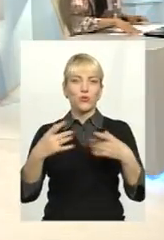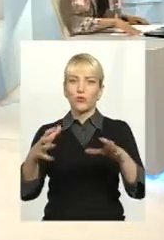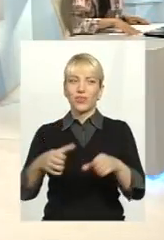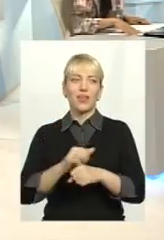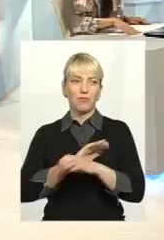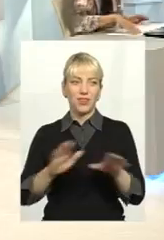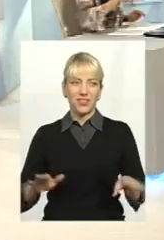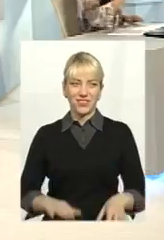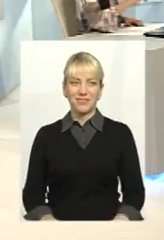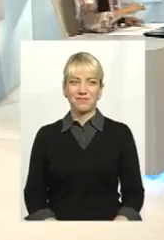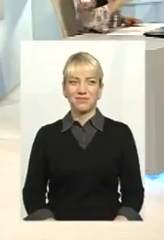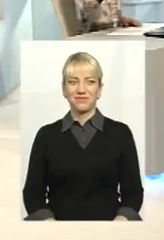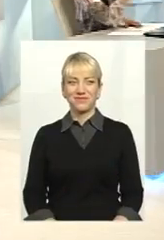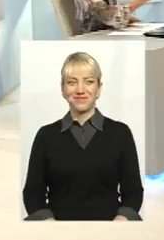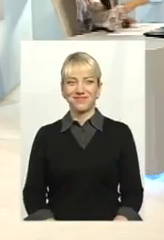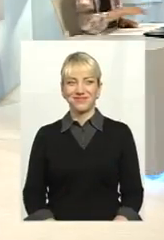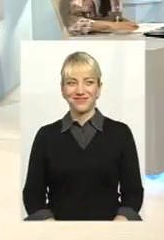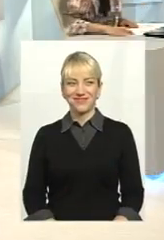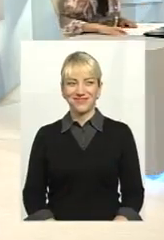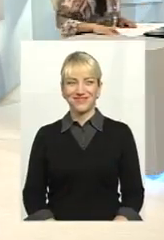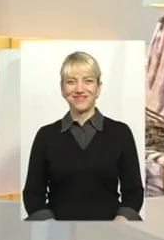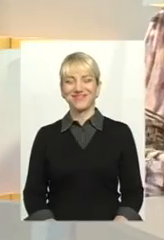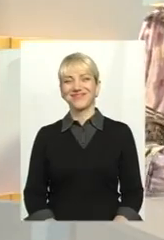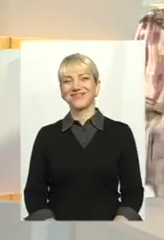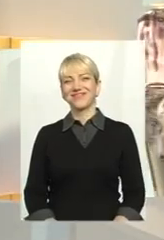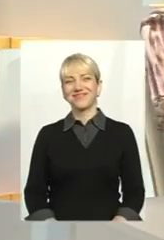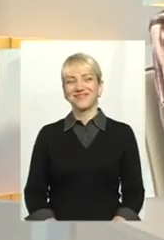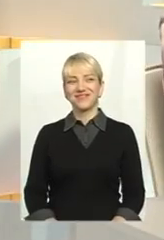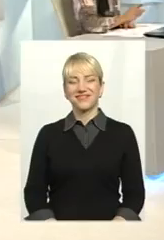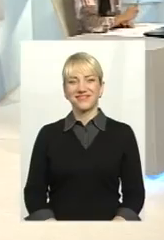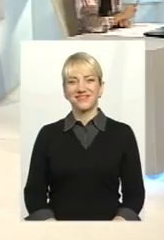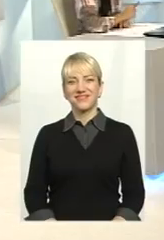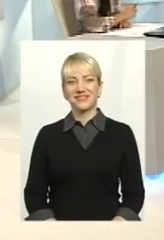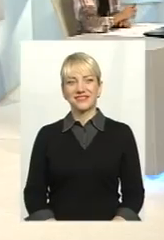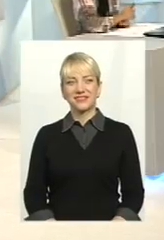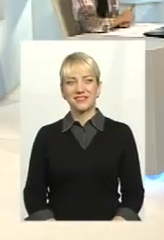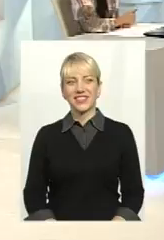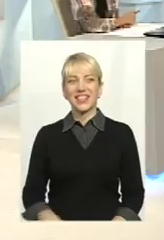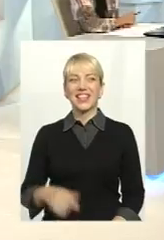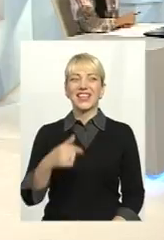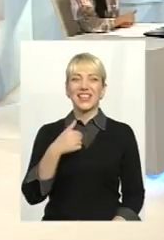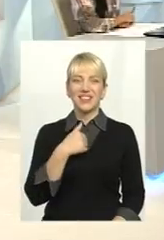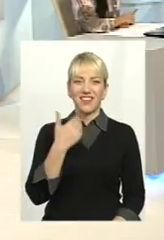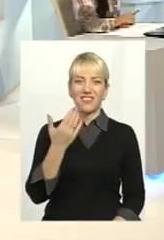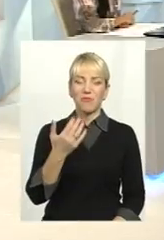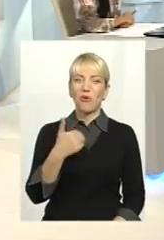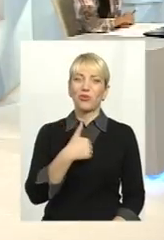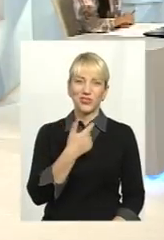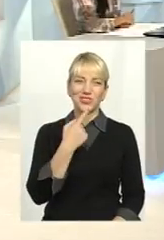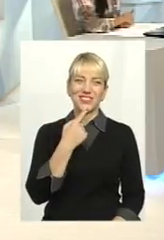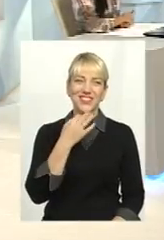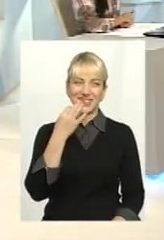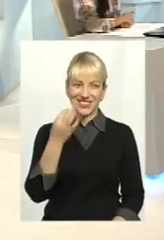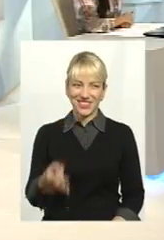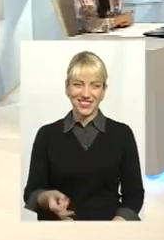Олігарха в студію не беріть. От так оцінили. Я, до речі, про олігархів і качих